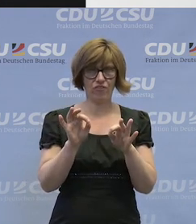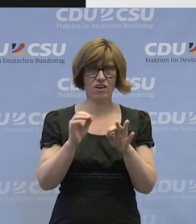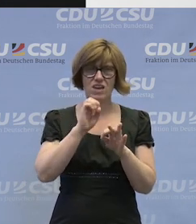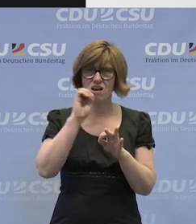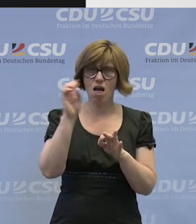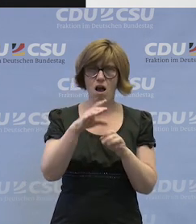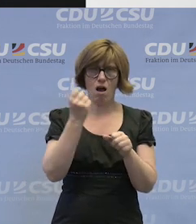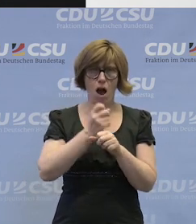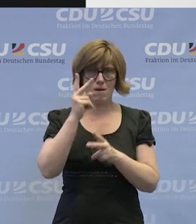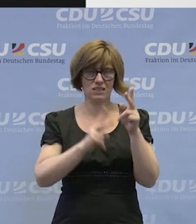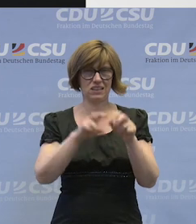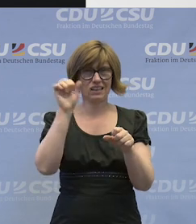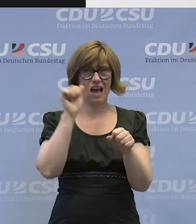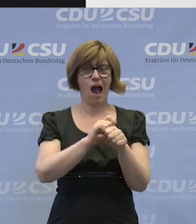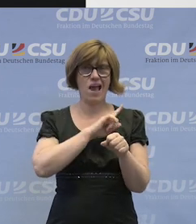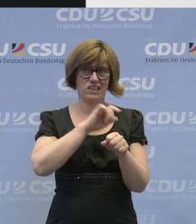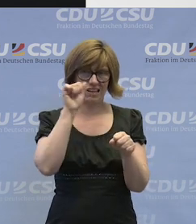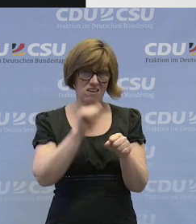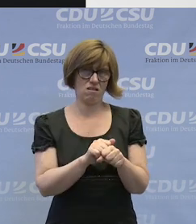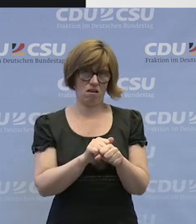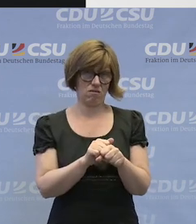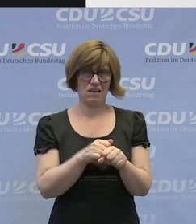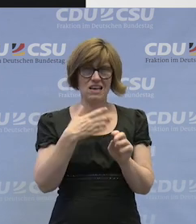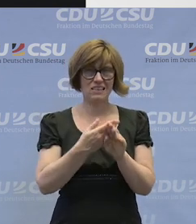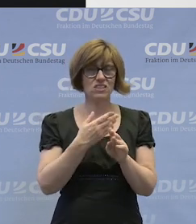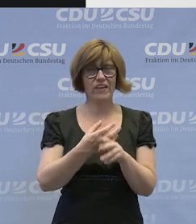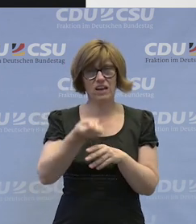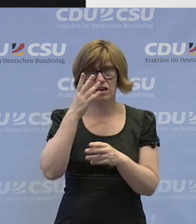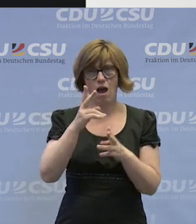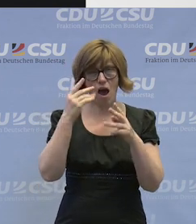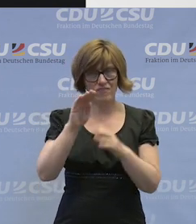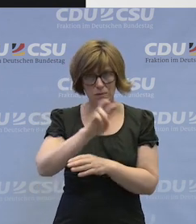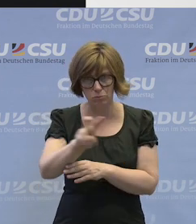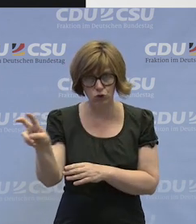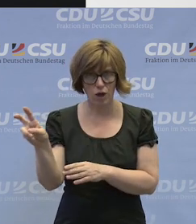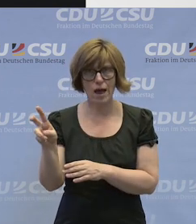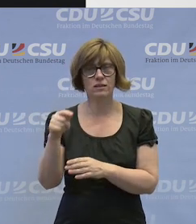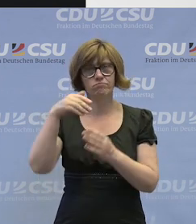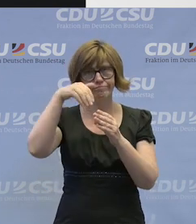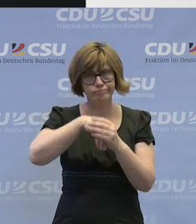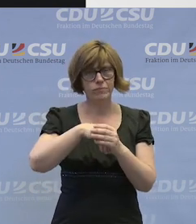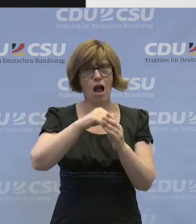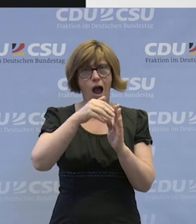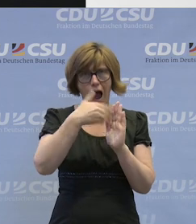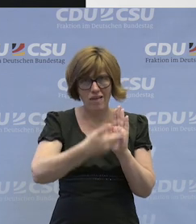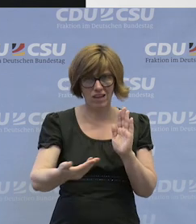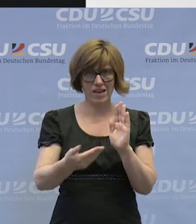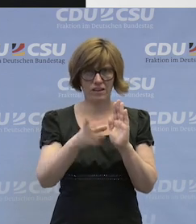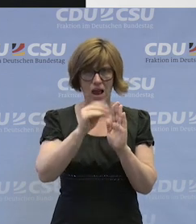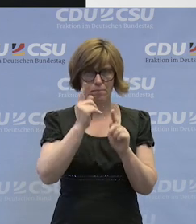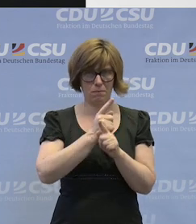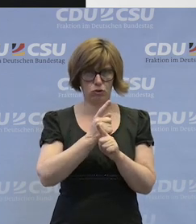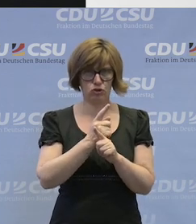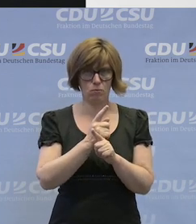Klage beim Arbeitsgericht erhoben werden müsste. Also ganz klarer Text. In den Angelegenheiten der Mitbestimmung